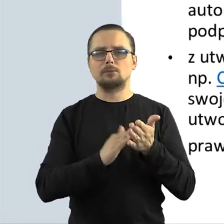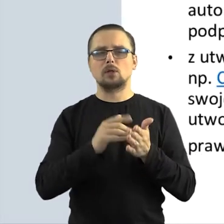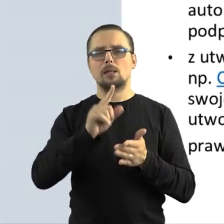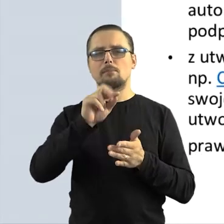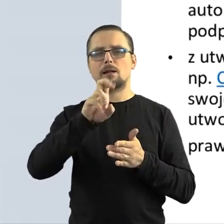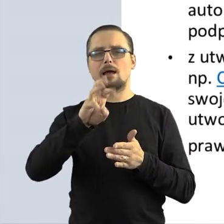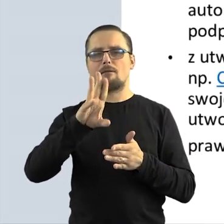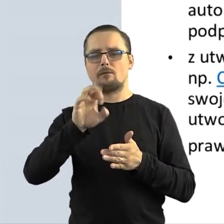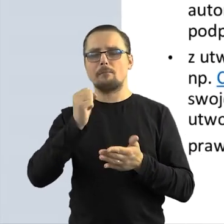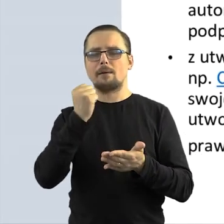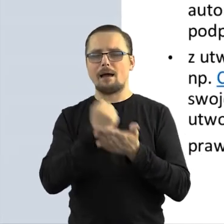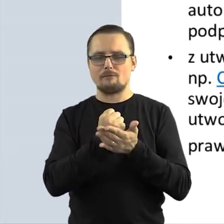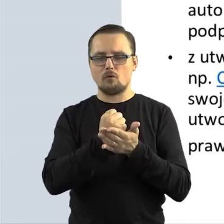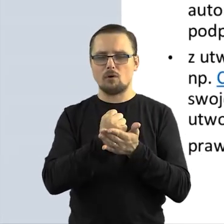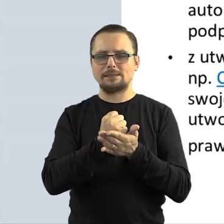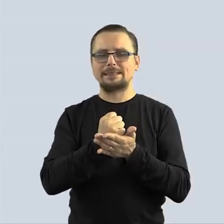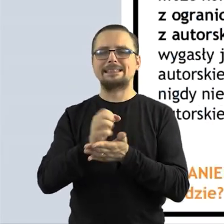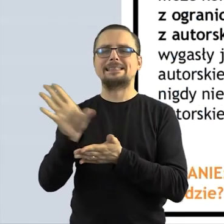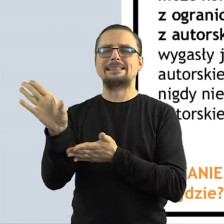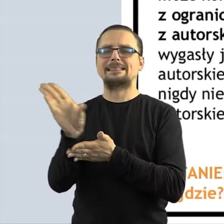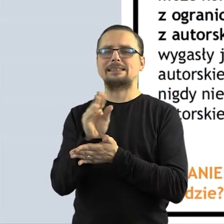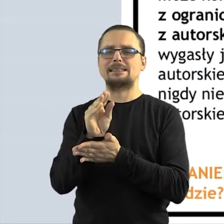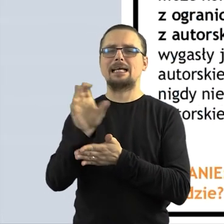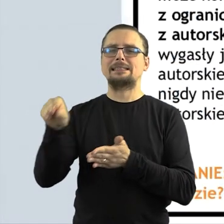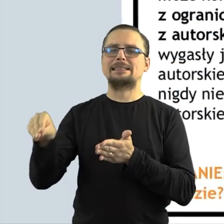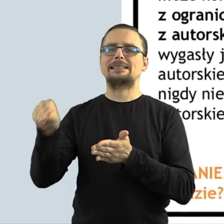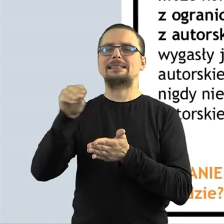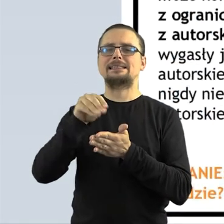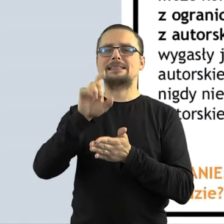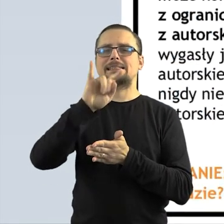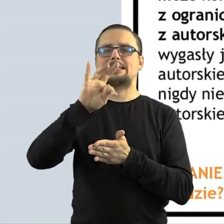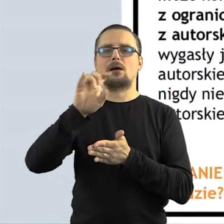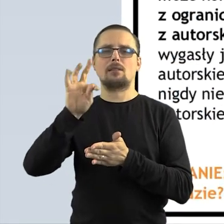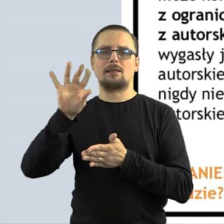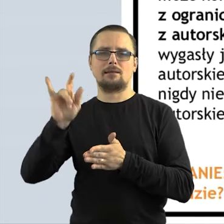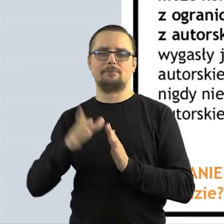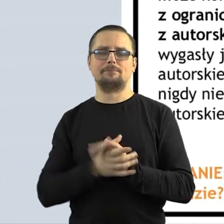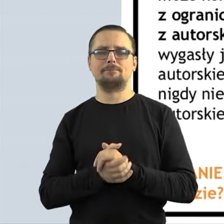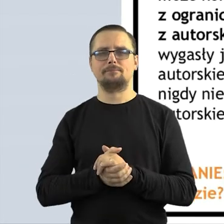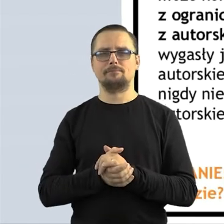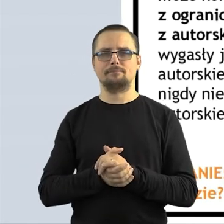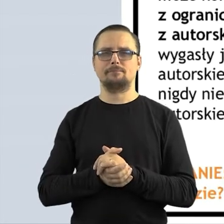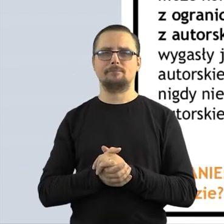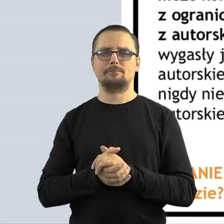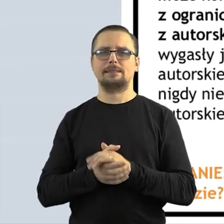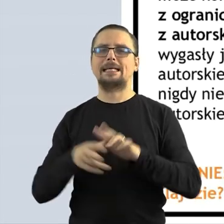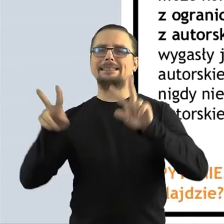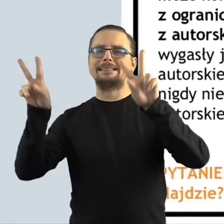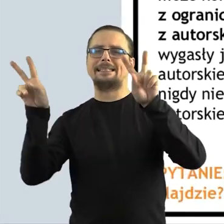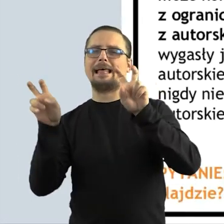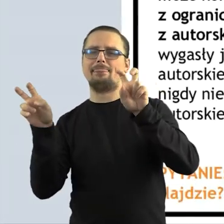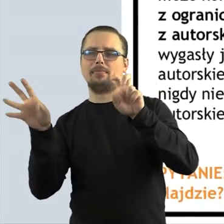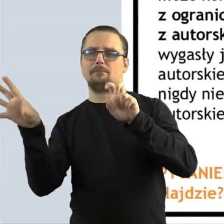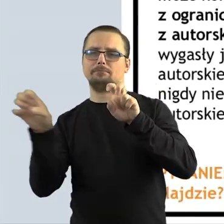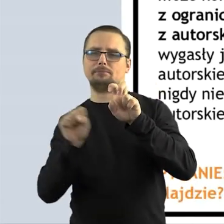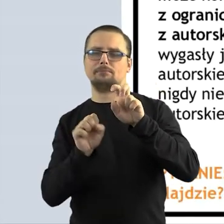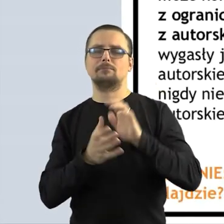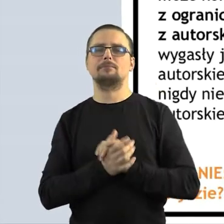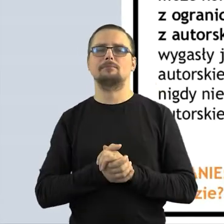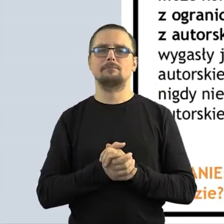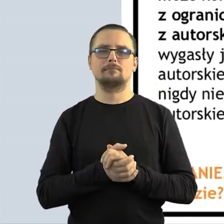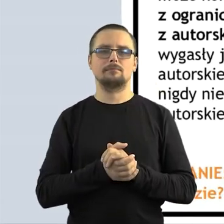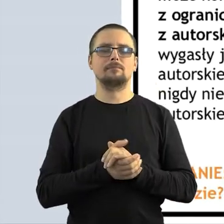o którym też za chwilę będziemy mówić więcej. I tutaj jeszcze dwa słowa o domenie publicznej. Po pierwsze,